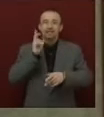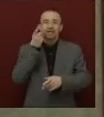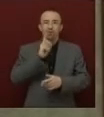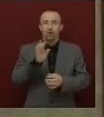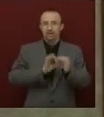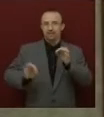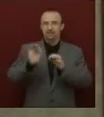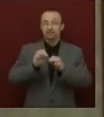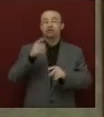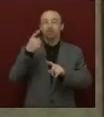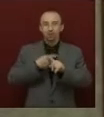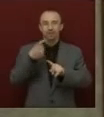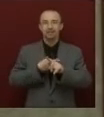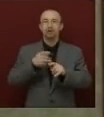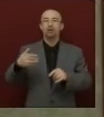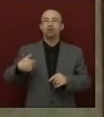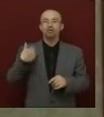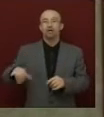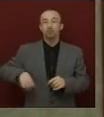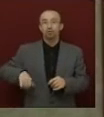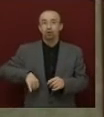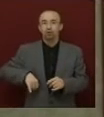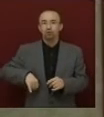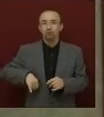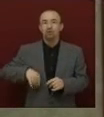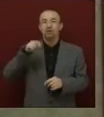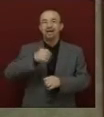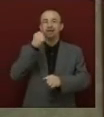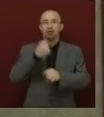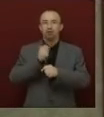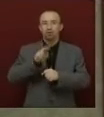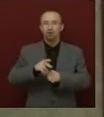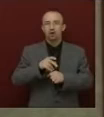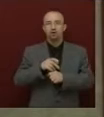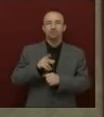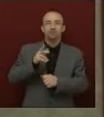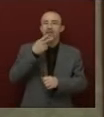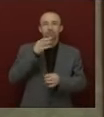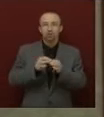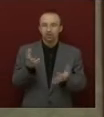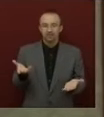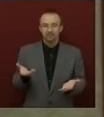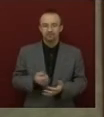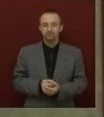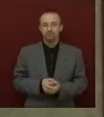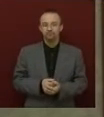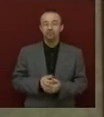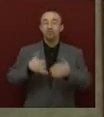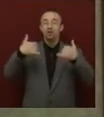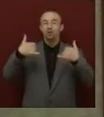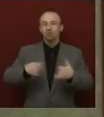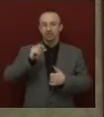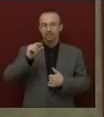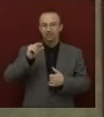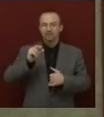És igenis a politikai osztály a bűnösabban, hogy erre a dologra nem került soha. Én azt gondolom, hogy most egy